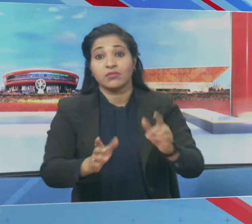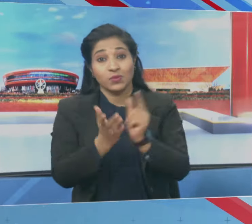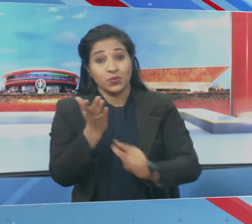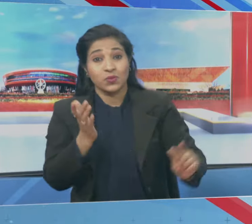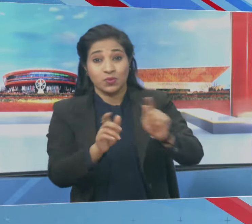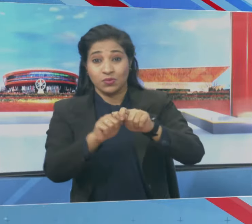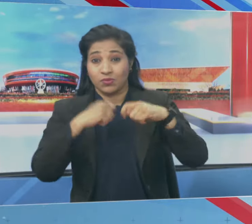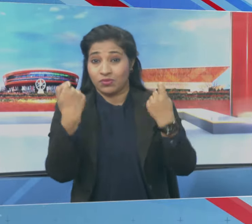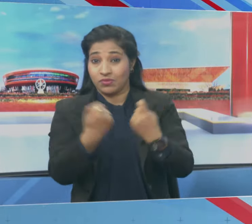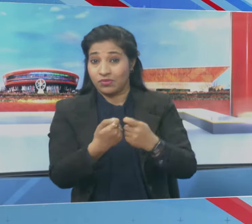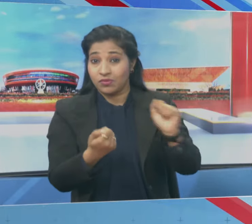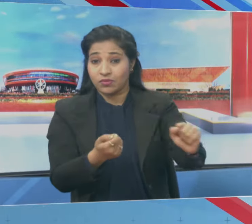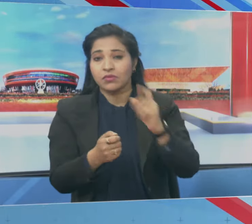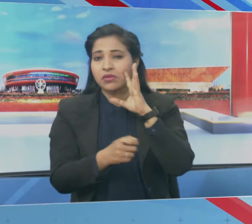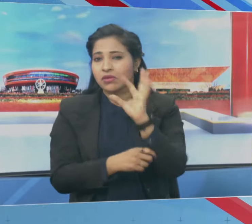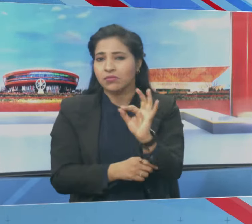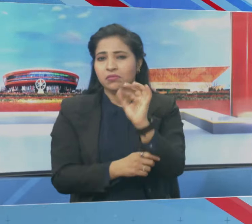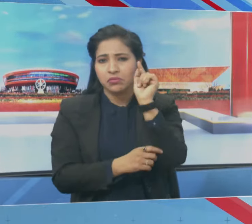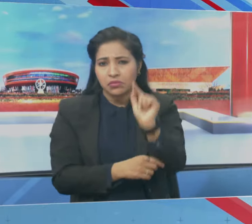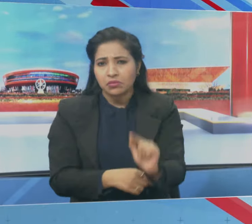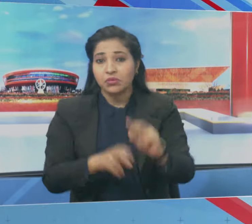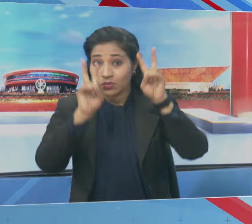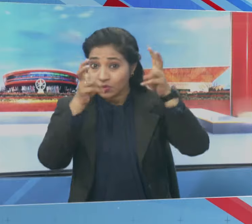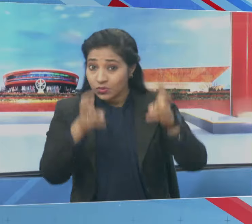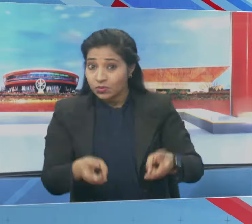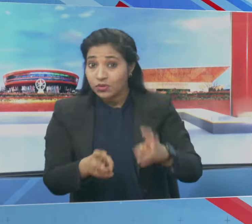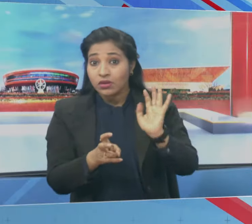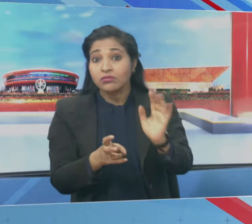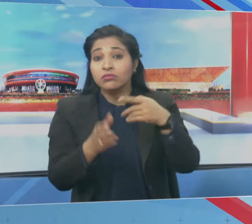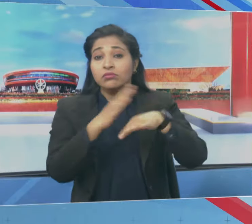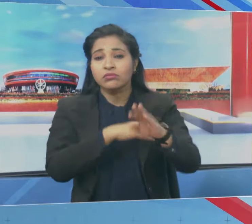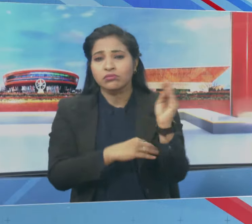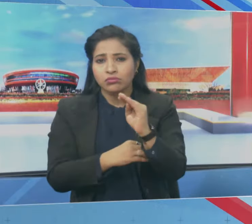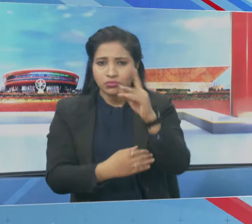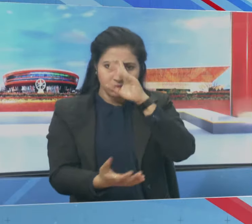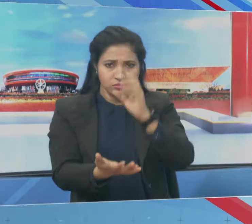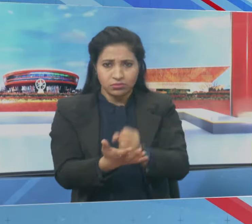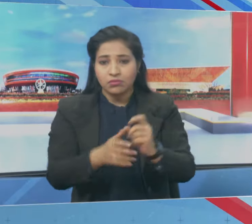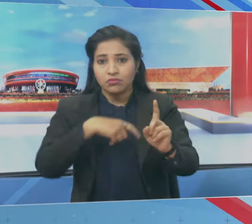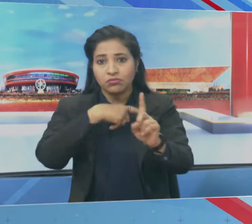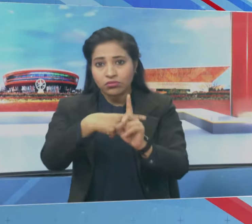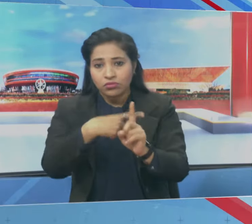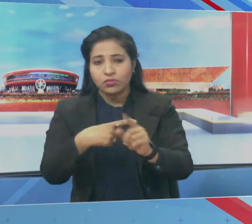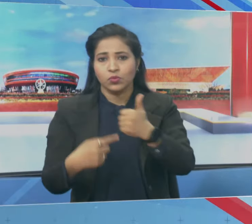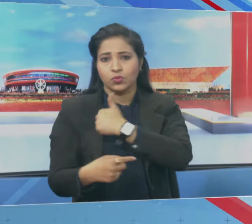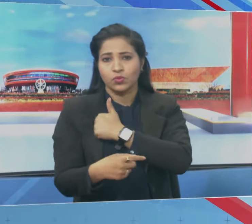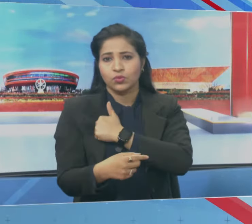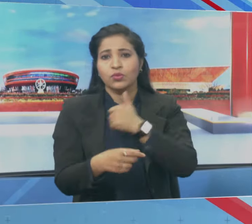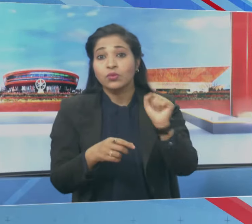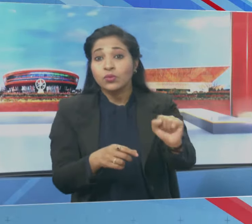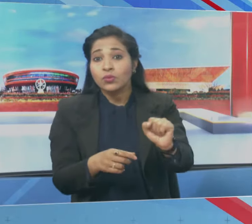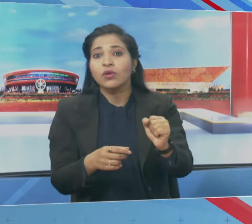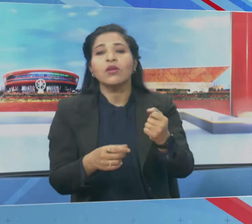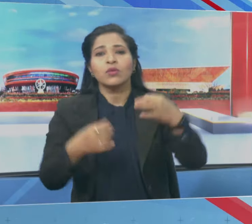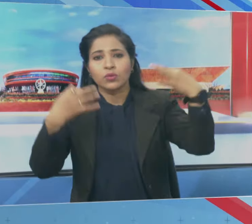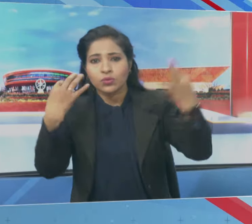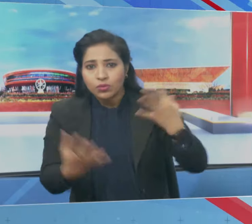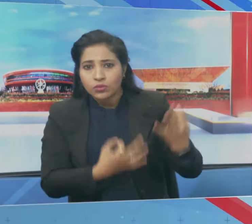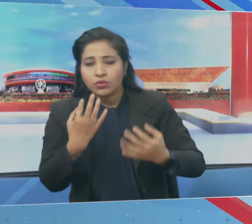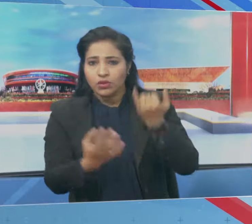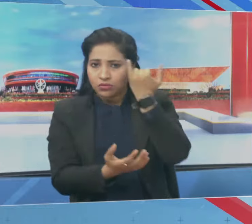प्रतिनिधियों ने कुछ हैसे विशे सामने रखे जिसमें लगभग सहमती से पॉजिटिव आटिट्यूट के साथ इनोवेटिव